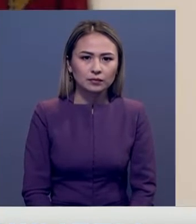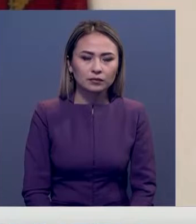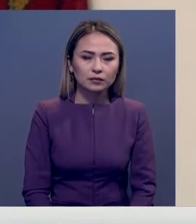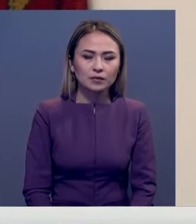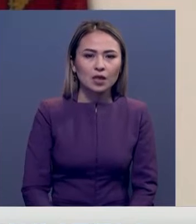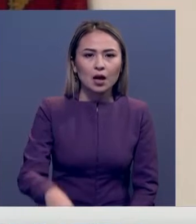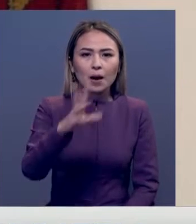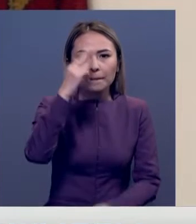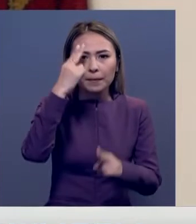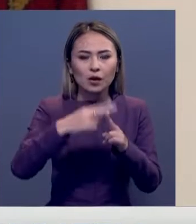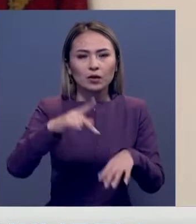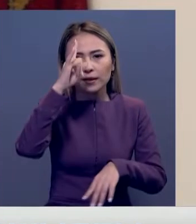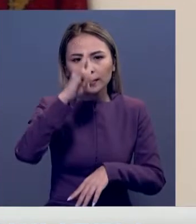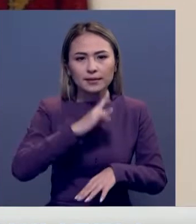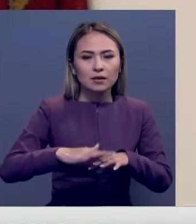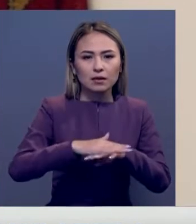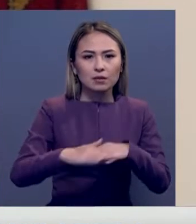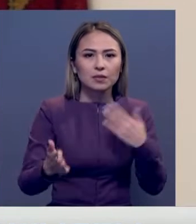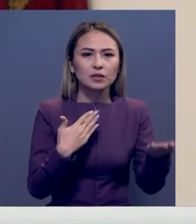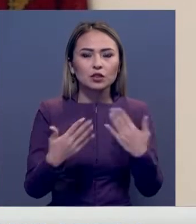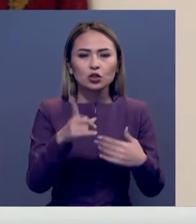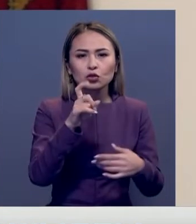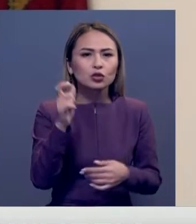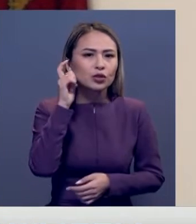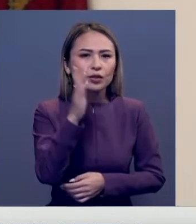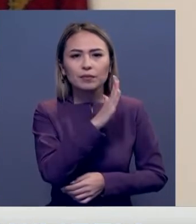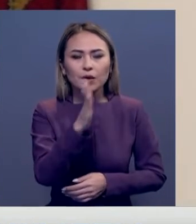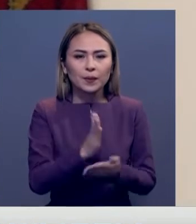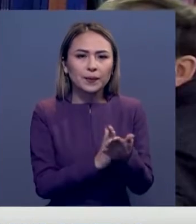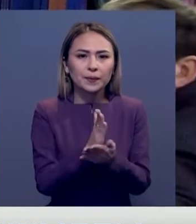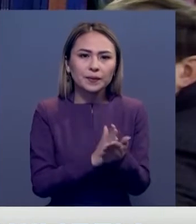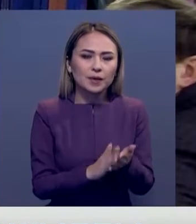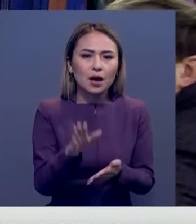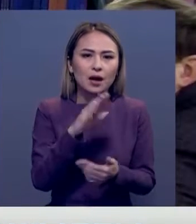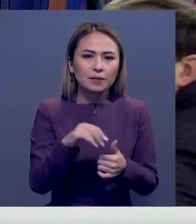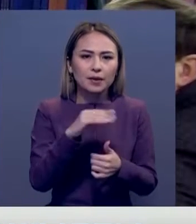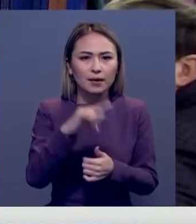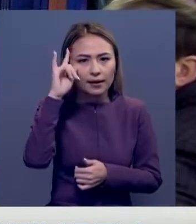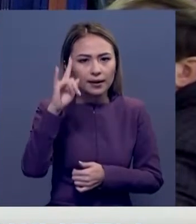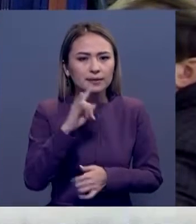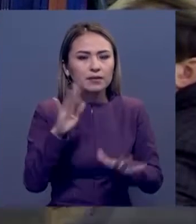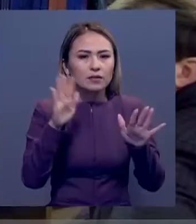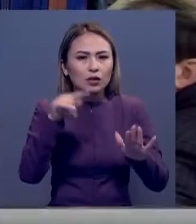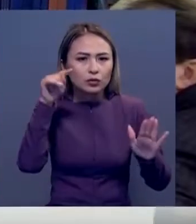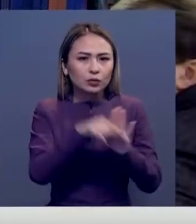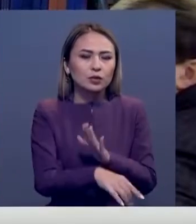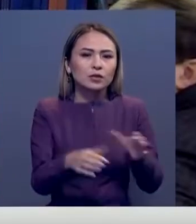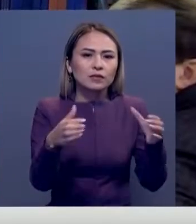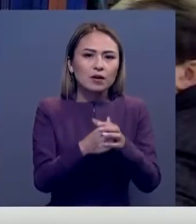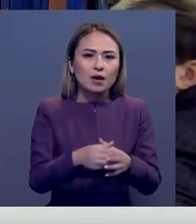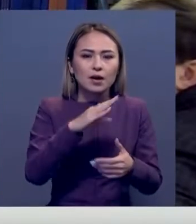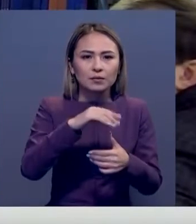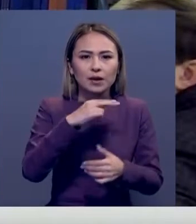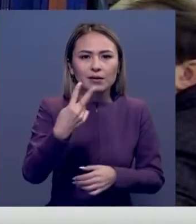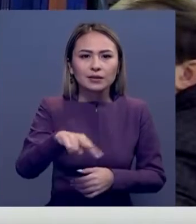Бауырлас Қазақ халқымен қарымғатнастарымыз жүздеген жылдар бойы жалғасып келеді. Армян Қазақ Ұнтымақтастығының түпкі тамырында армян